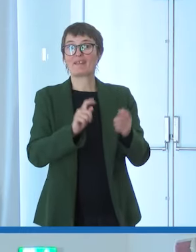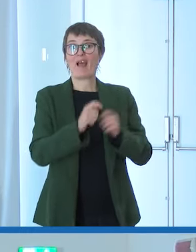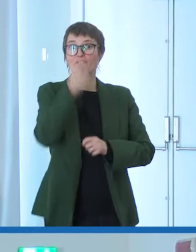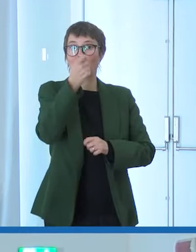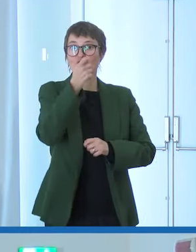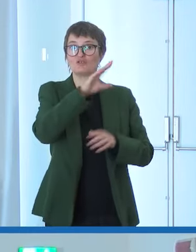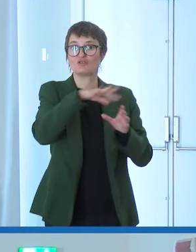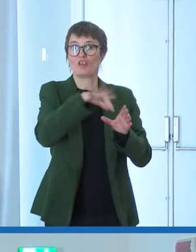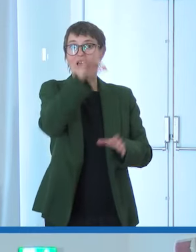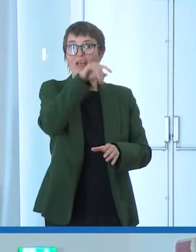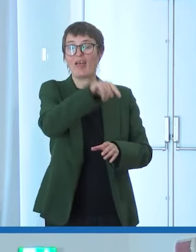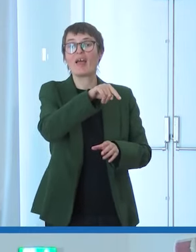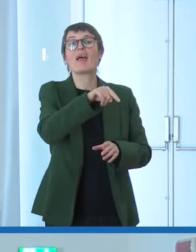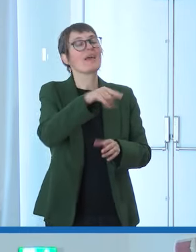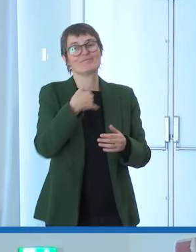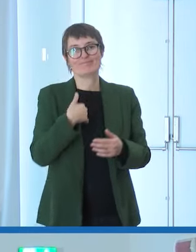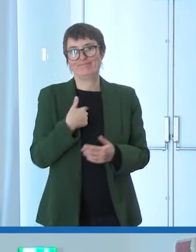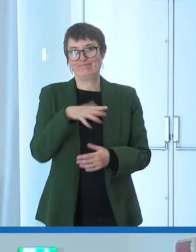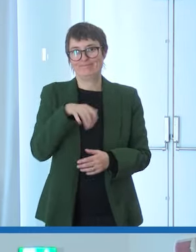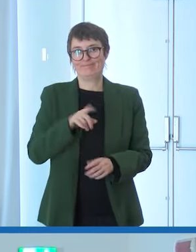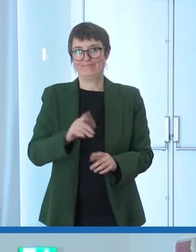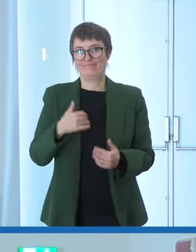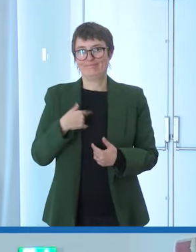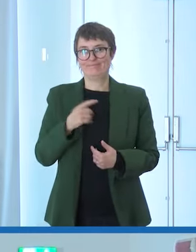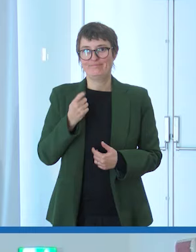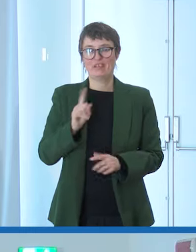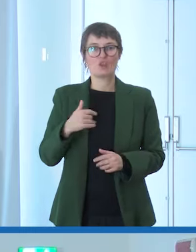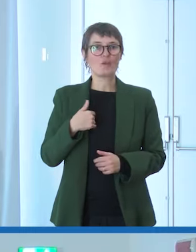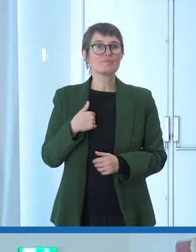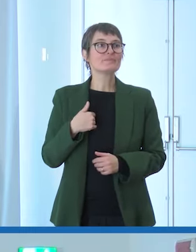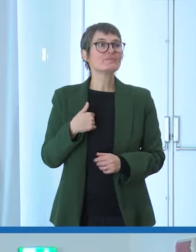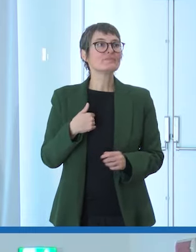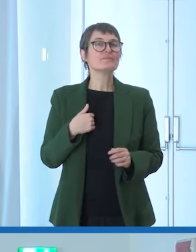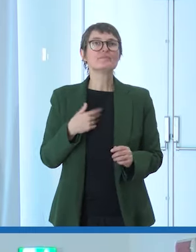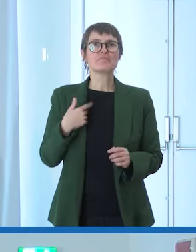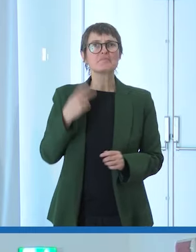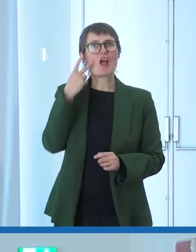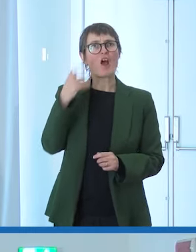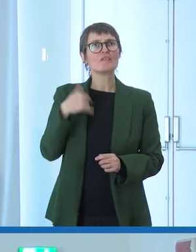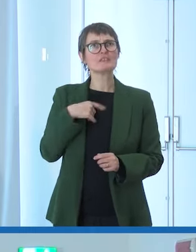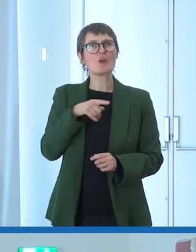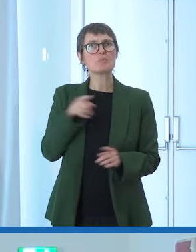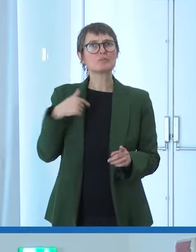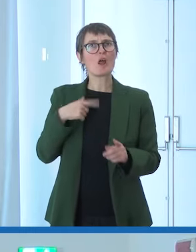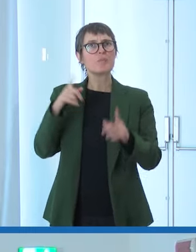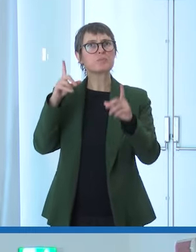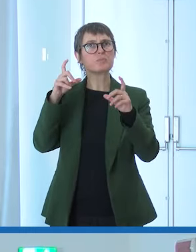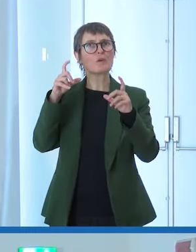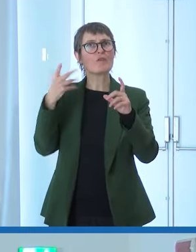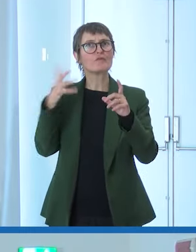culo indipendentemente dalle situazioni poi per esempio ho visto anche che loro hanno pubblicato delle foto di questo